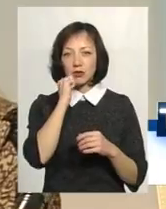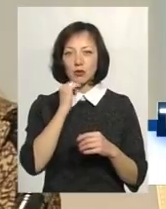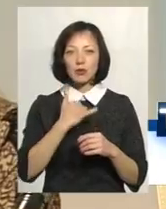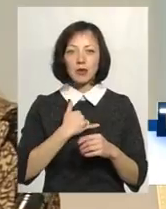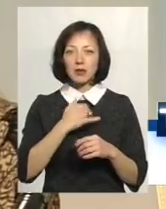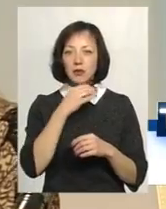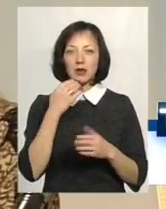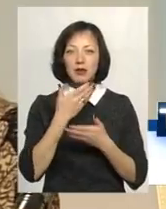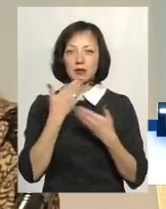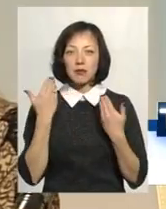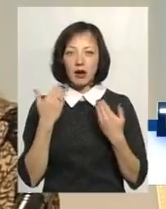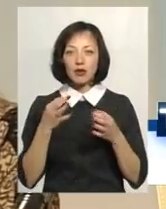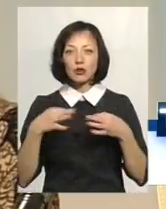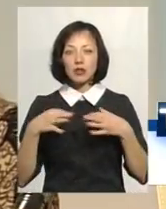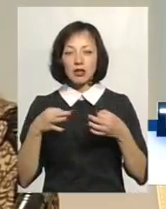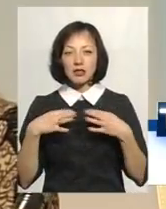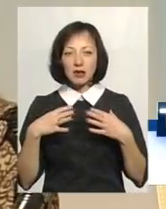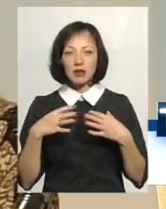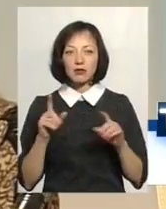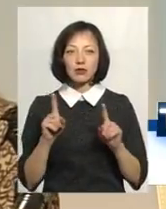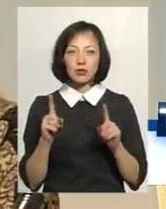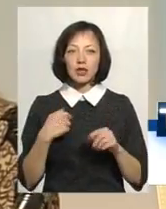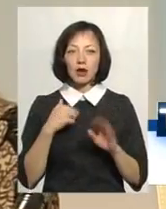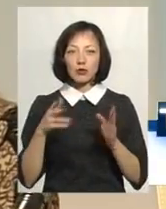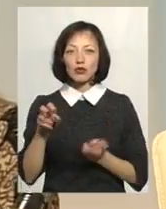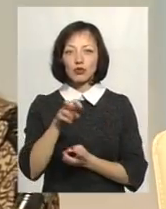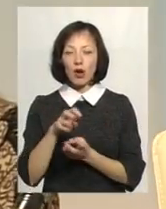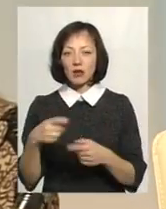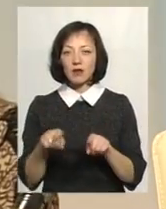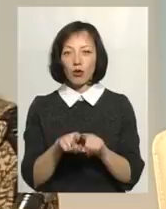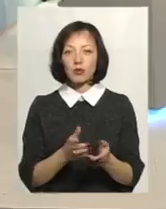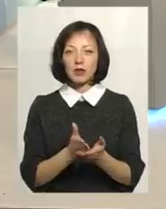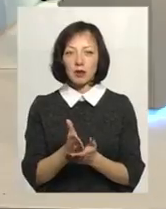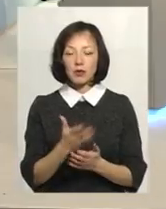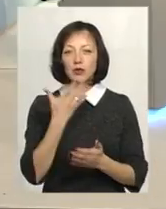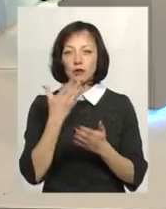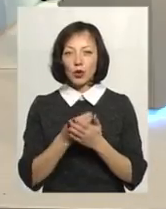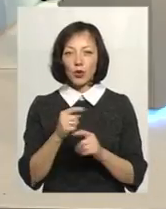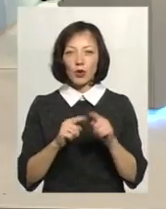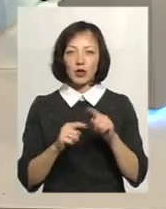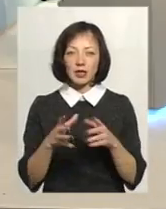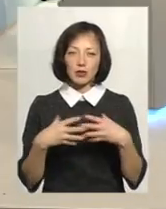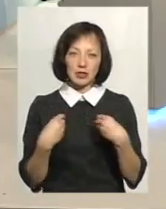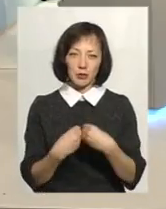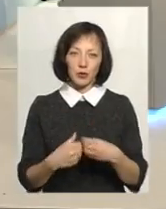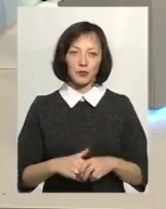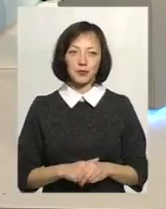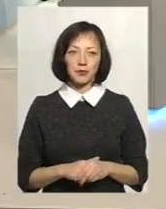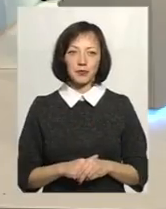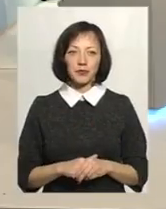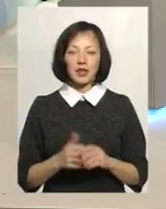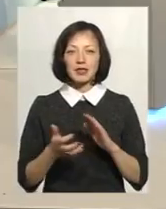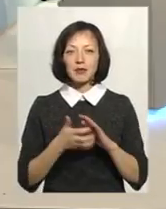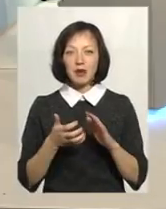багато немає, щоб хтось мені про це розповів. Тому я буду шукати в такому напрямку саме про свою родину, про свою сім'ю. За